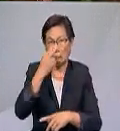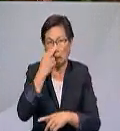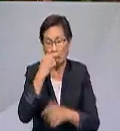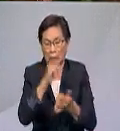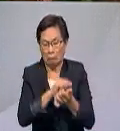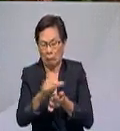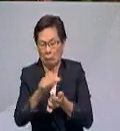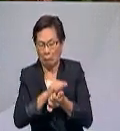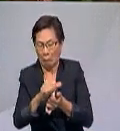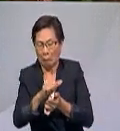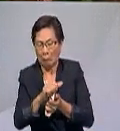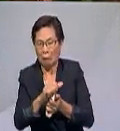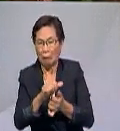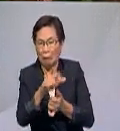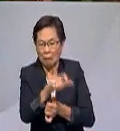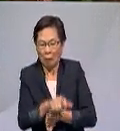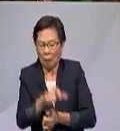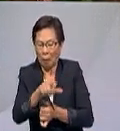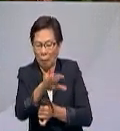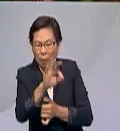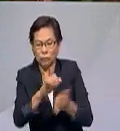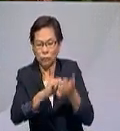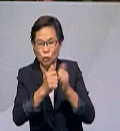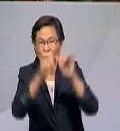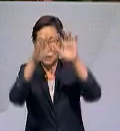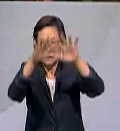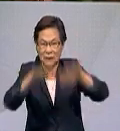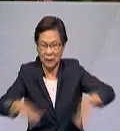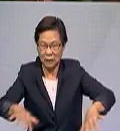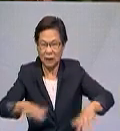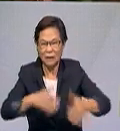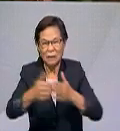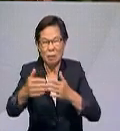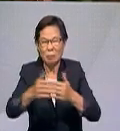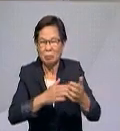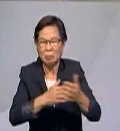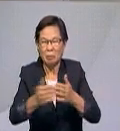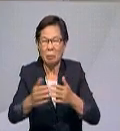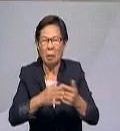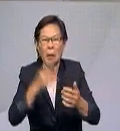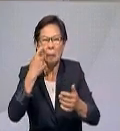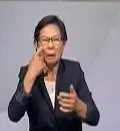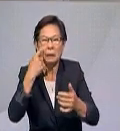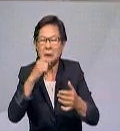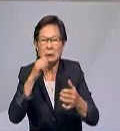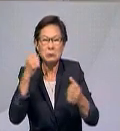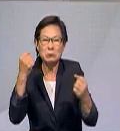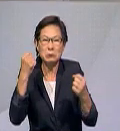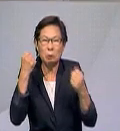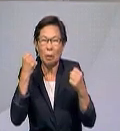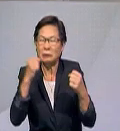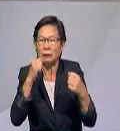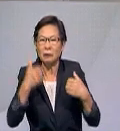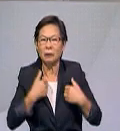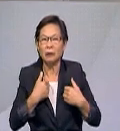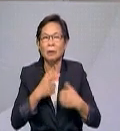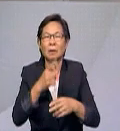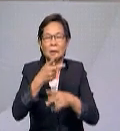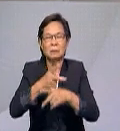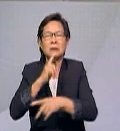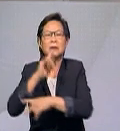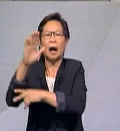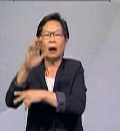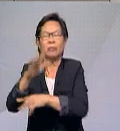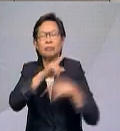diluluskan oleh panel pemilihan Sukansi tanpa mengambil kira merit yang kukuh. Beliau turut mengulangi janji untuk